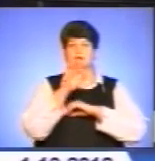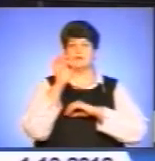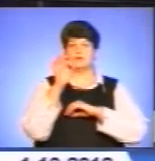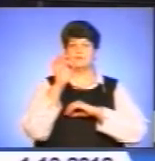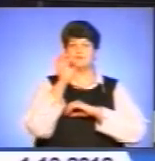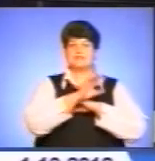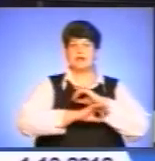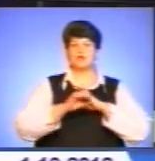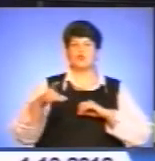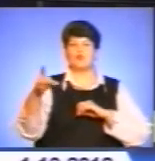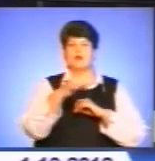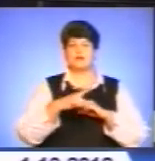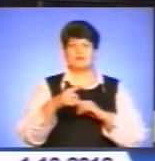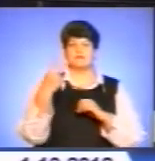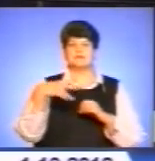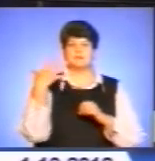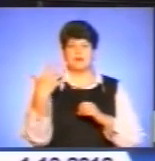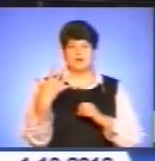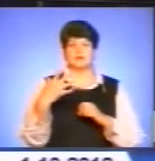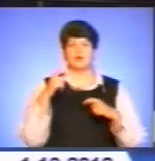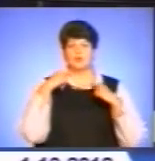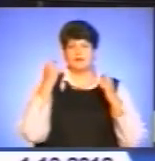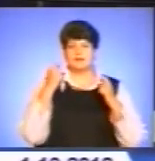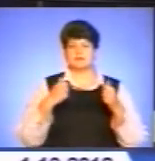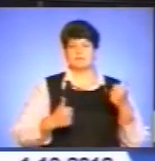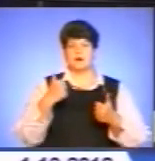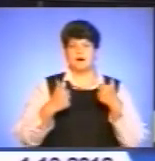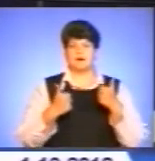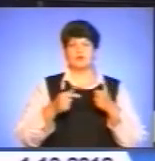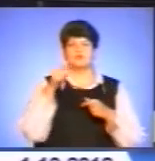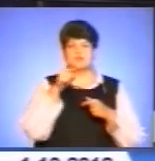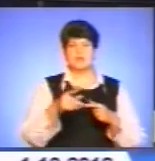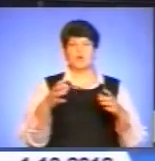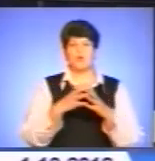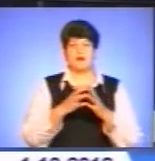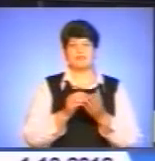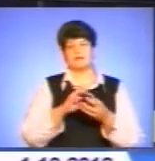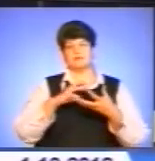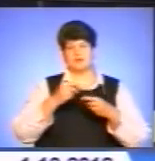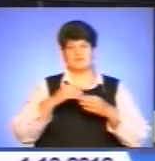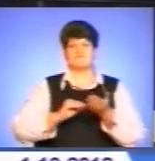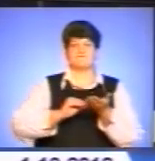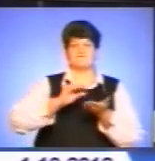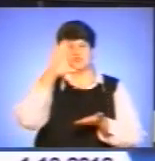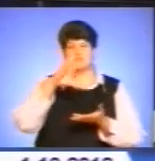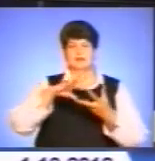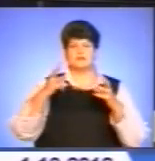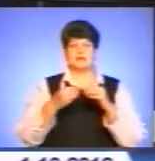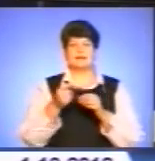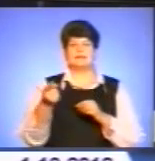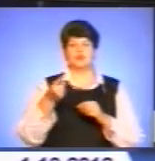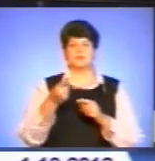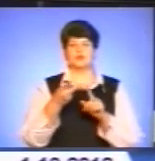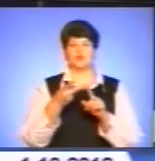-х ювілейних спортивних змаганнях у боротьбі за перехідний кубок у цієї команди найвищі результати. Тернопільці на другому